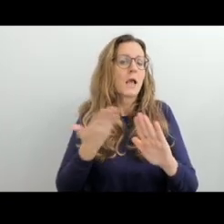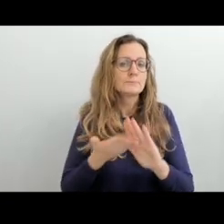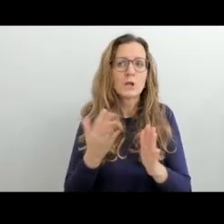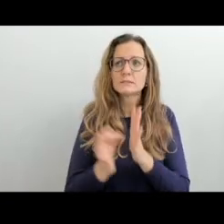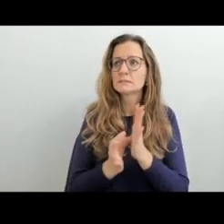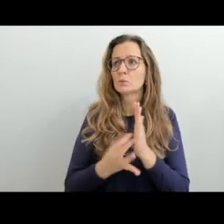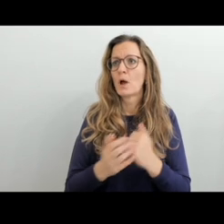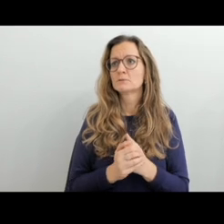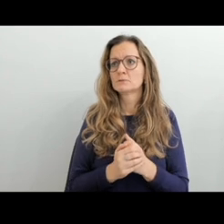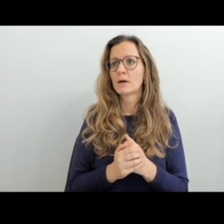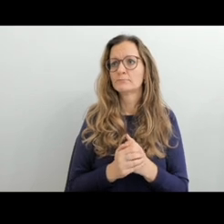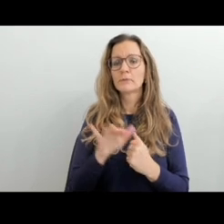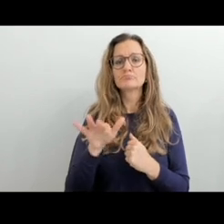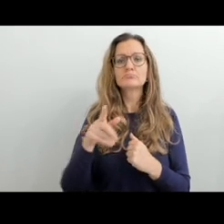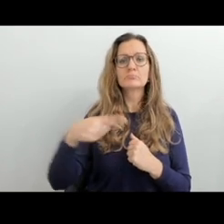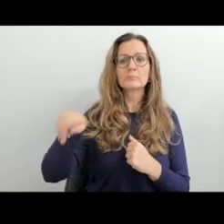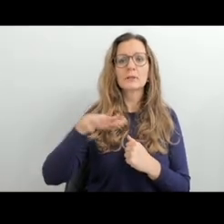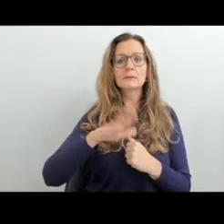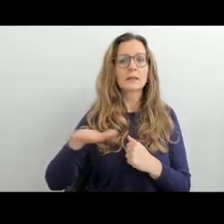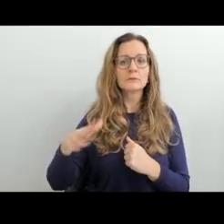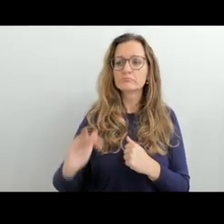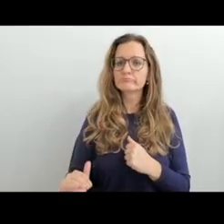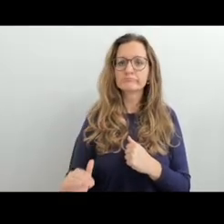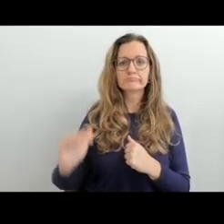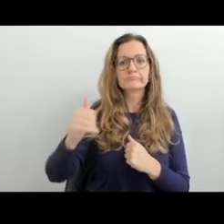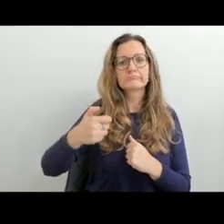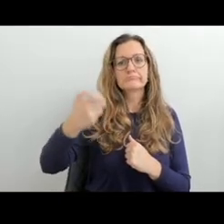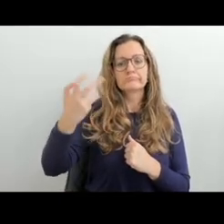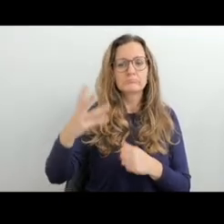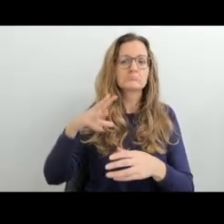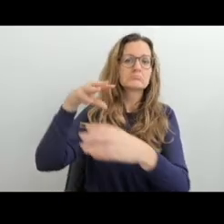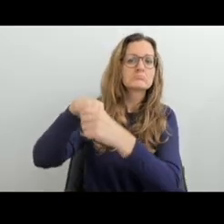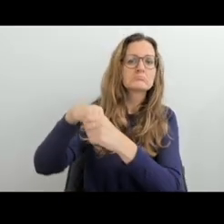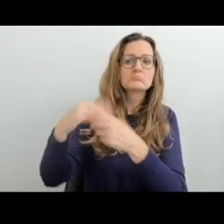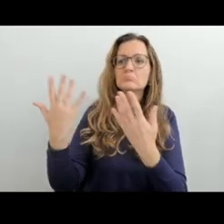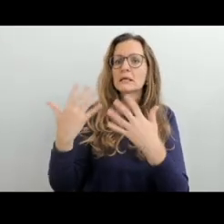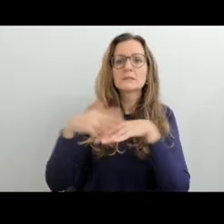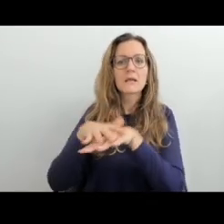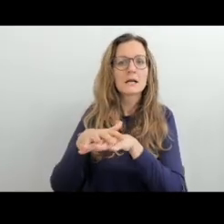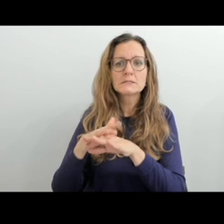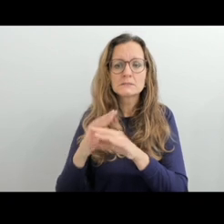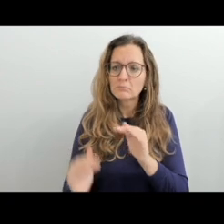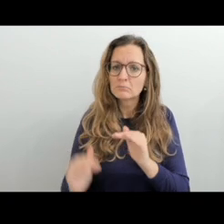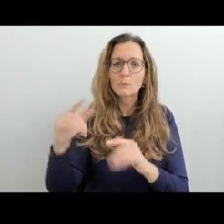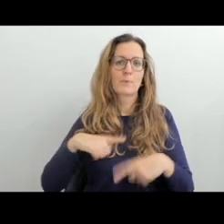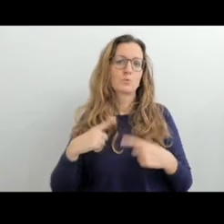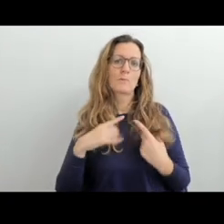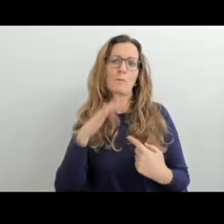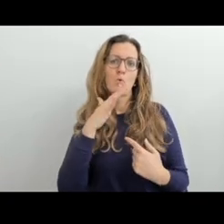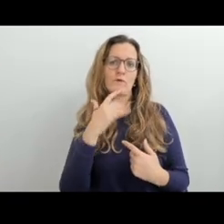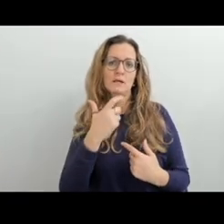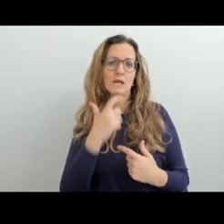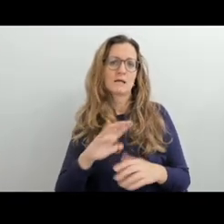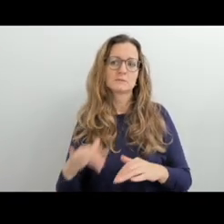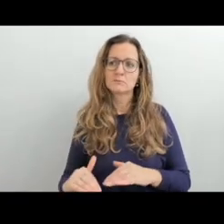svůj druhý jazyk, jako L2. Může se například i stát, že neslyšící žák chodí do školy